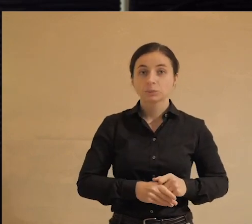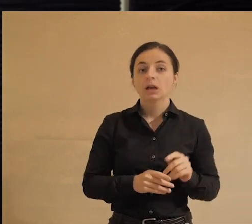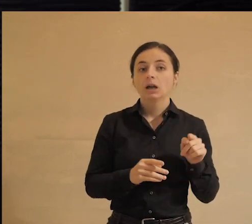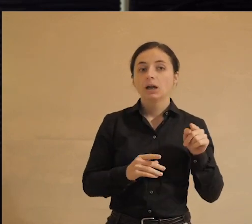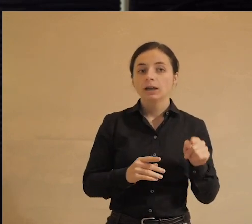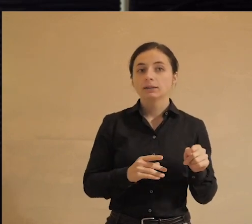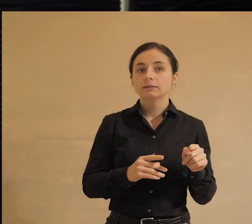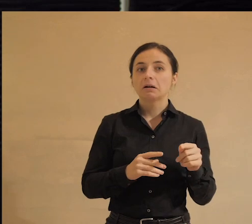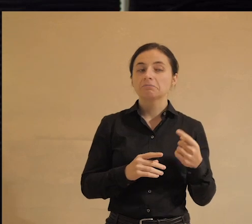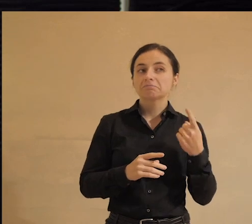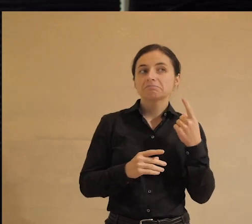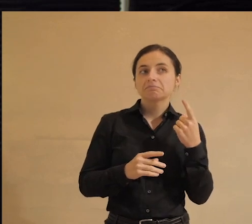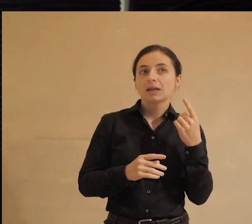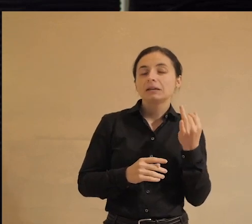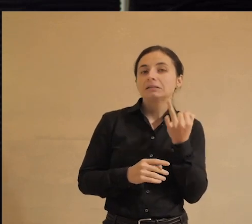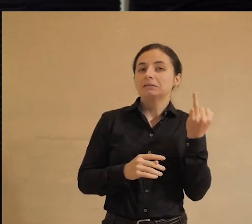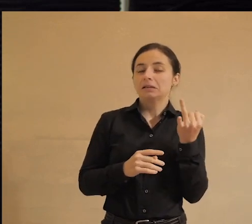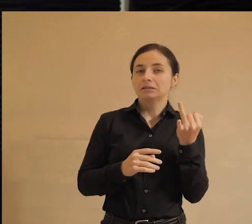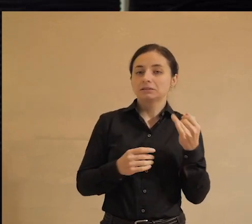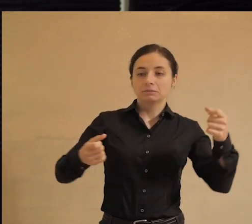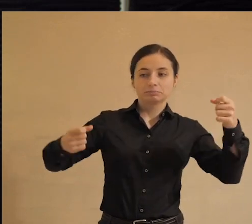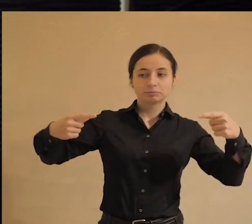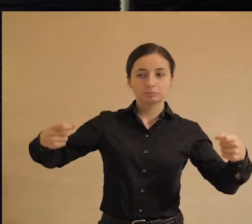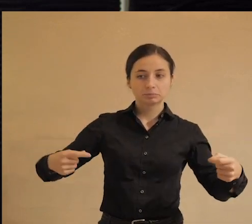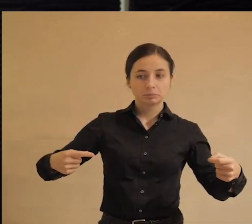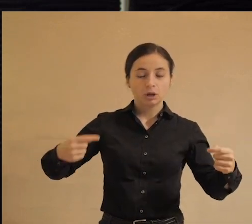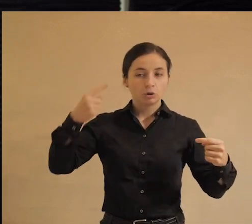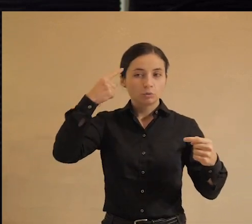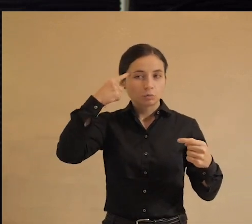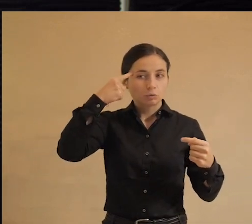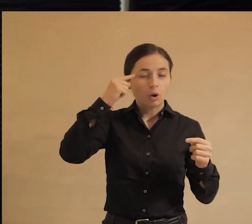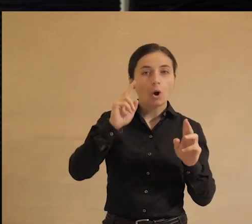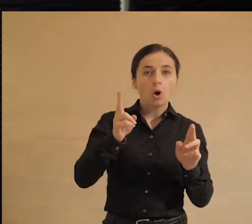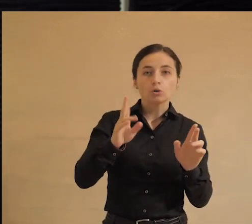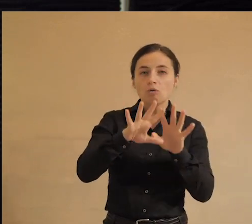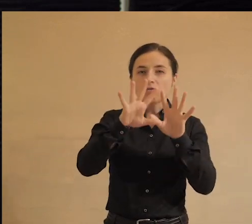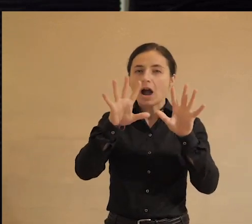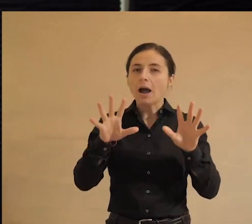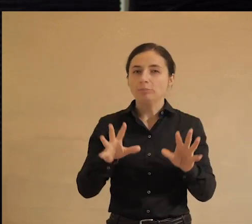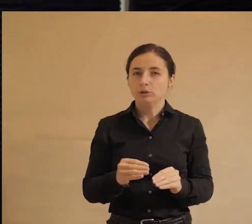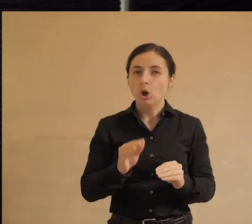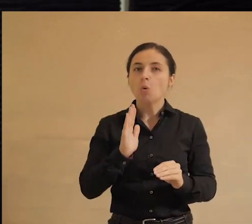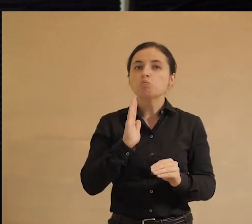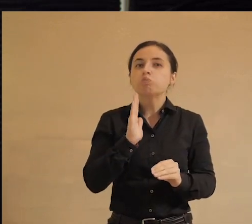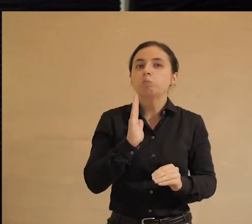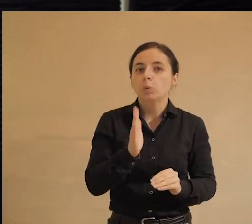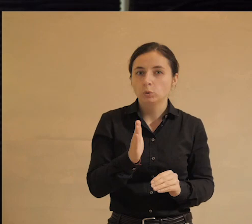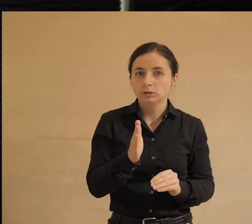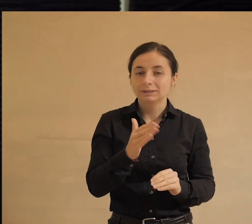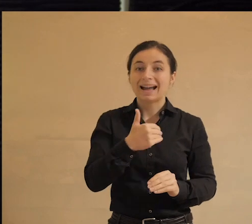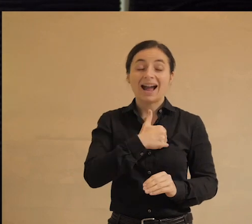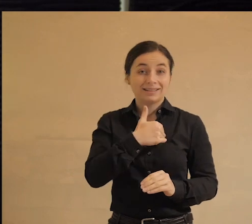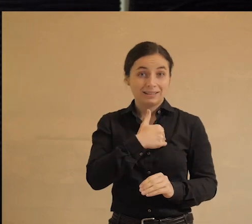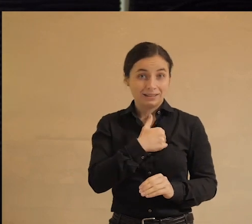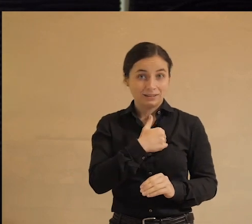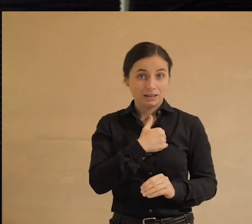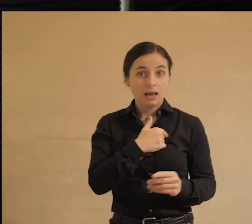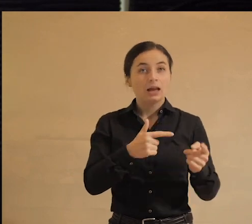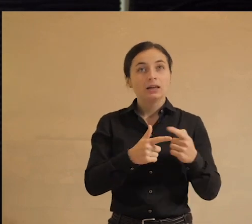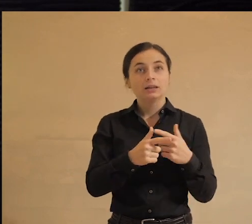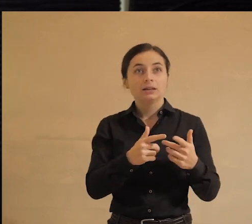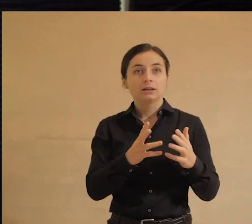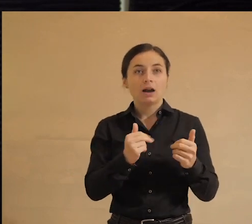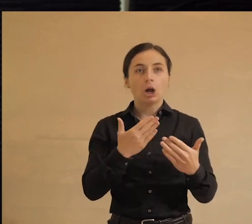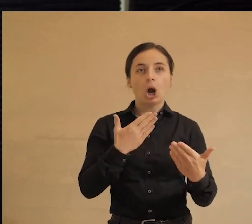интересное сопоставление, я бы сказала, наводящее на многочисленные мысли. Кто вообще будет хотеть или, по